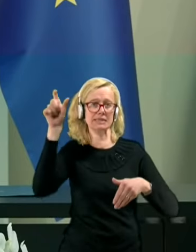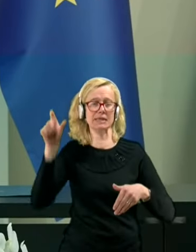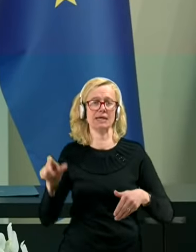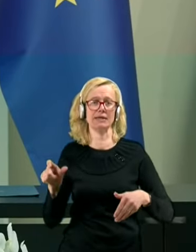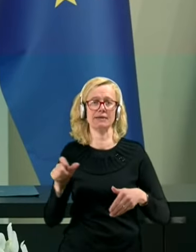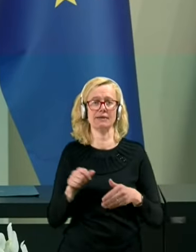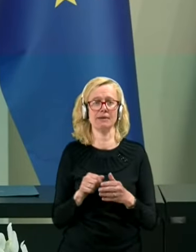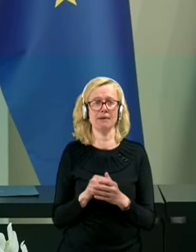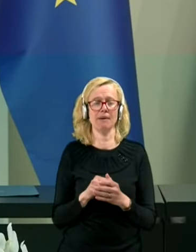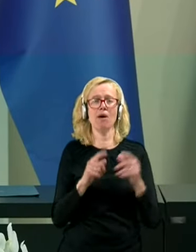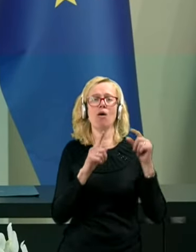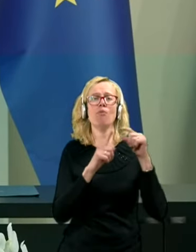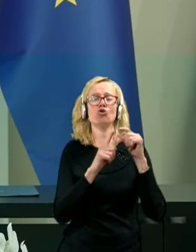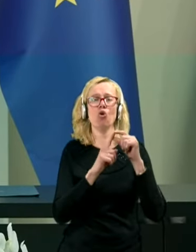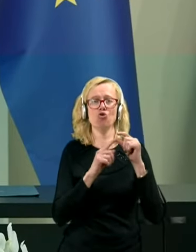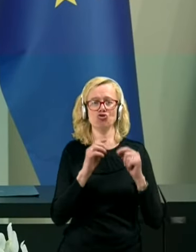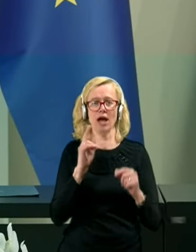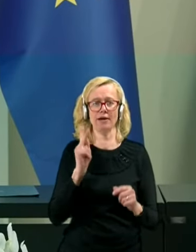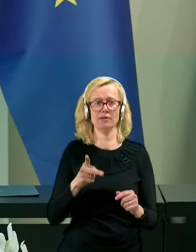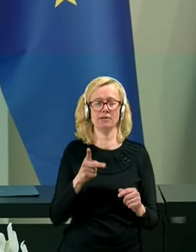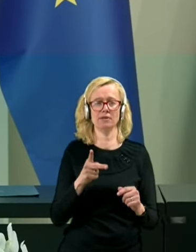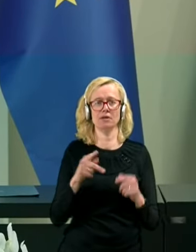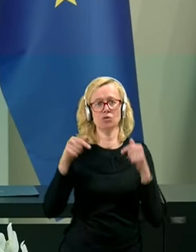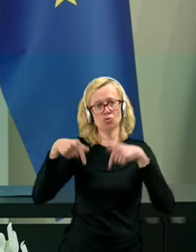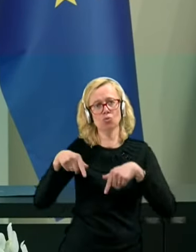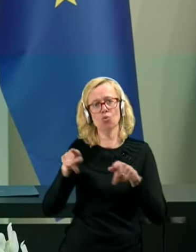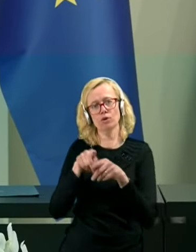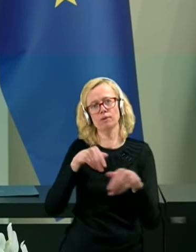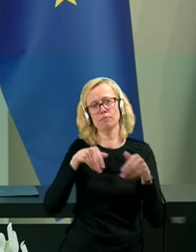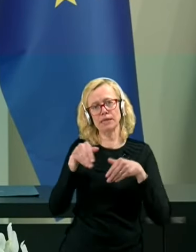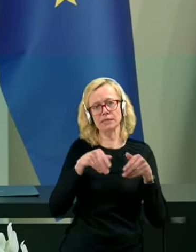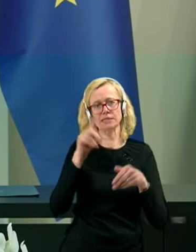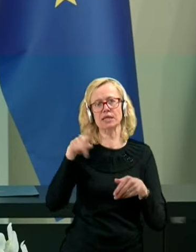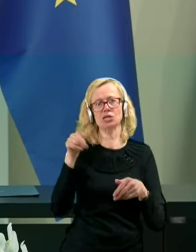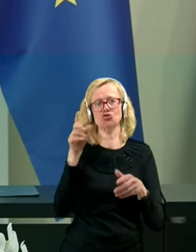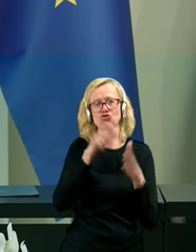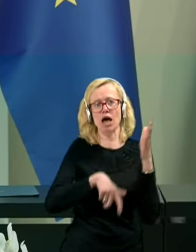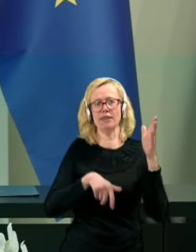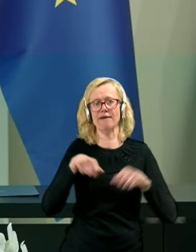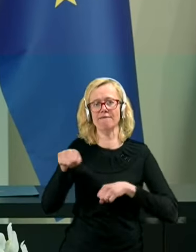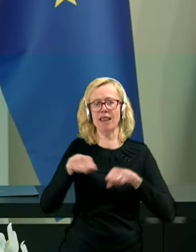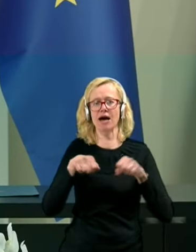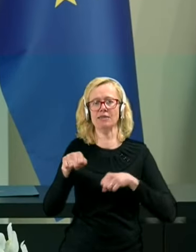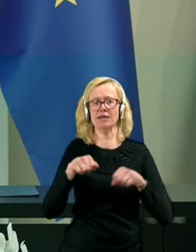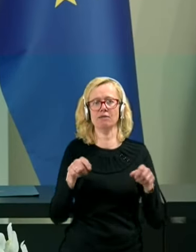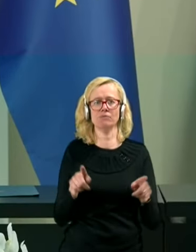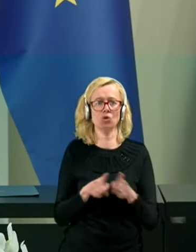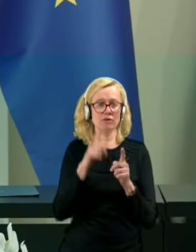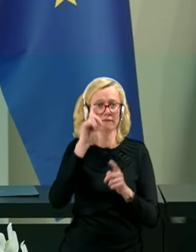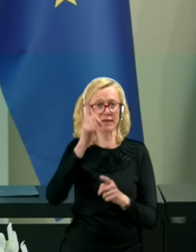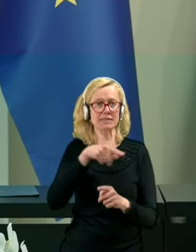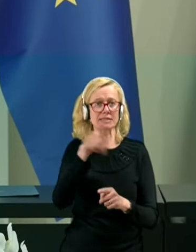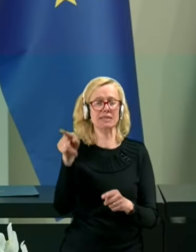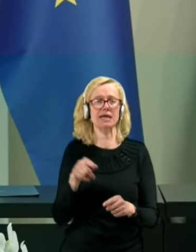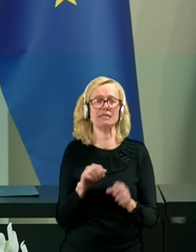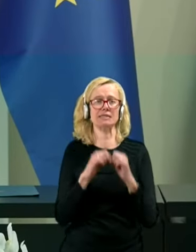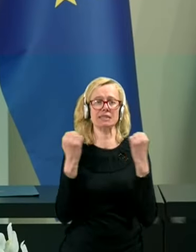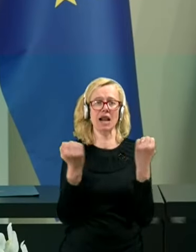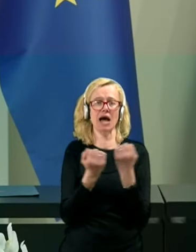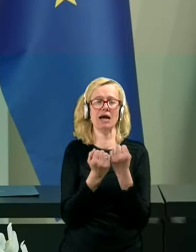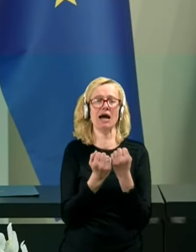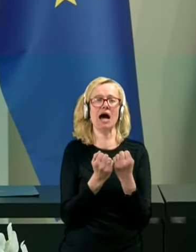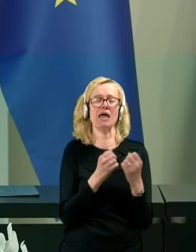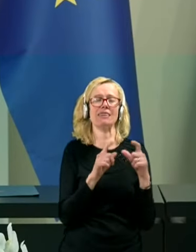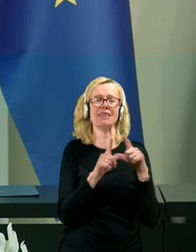Minister Podgoršek je tukaj kot minister in član vlade. Kot veste, je stranka DESUS